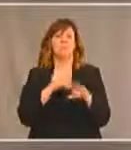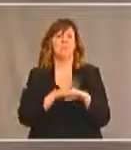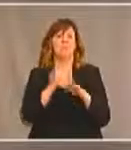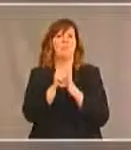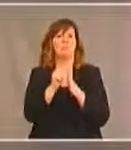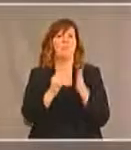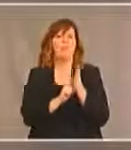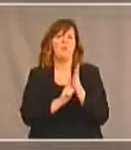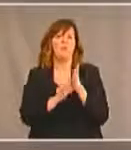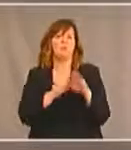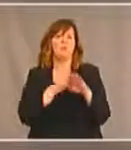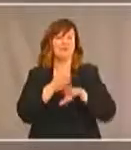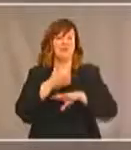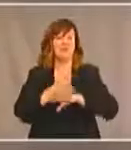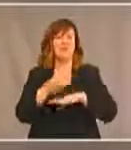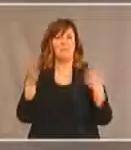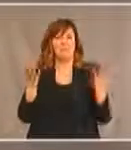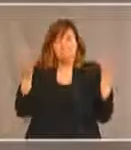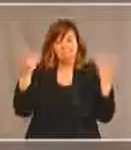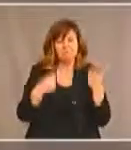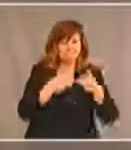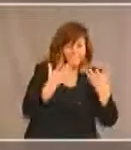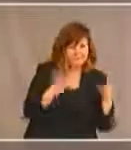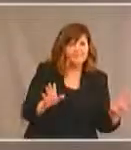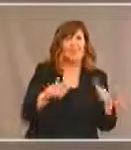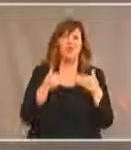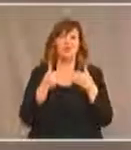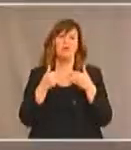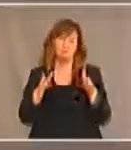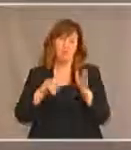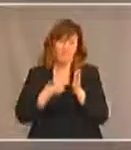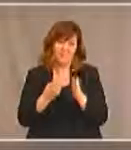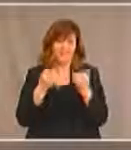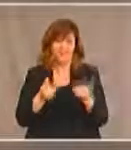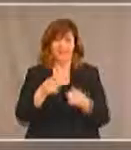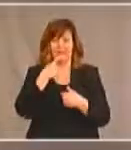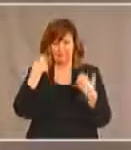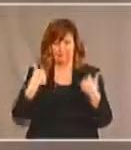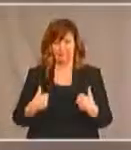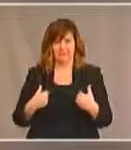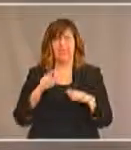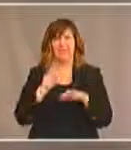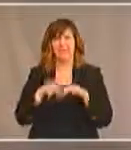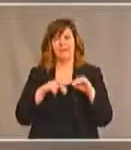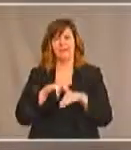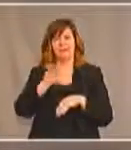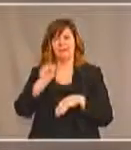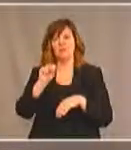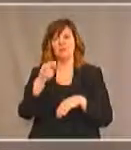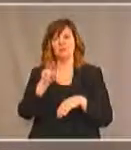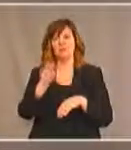'accessibilité. Avant de commencer, permettez-moi de vous parler de moi. fais partie de la nation Sushwap